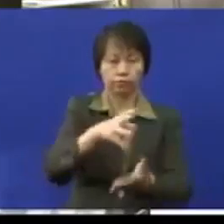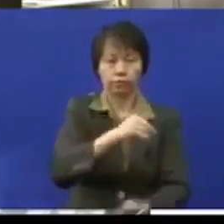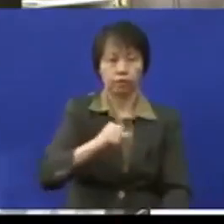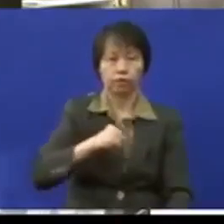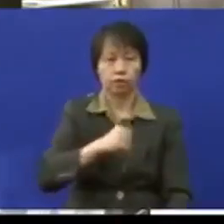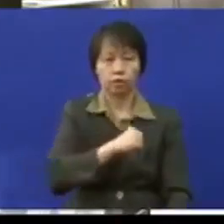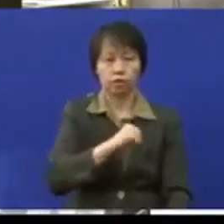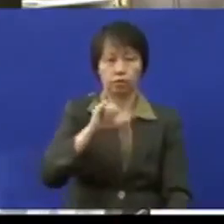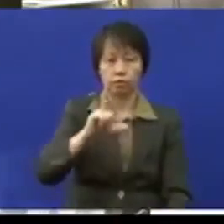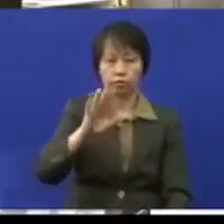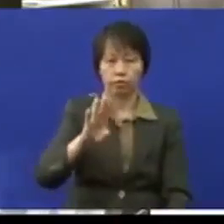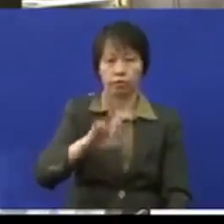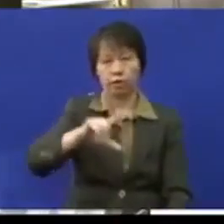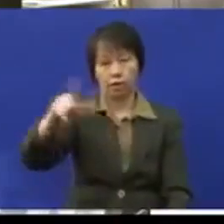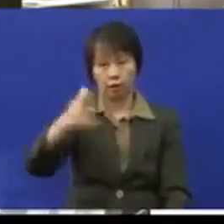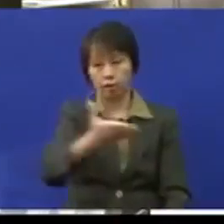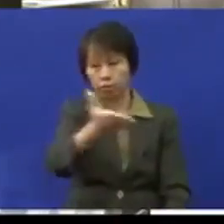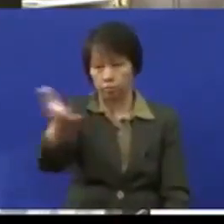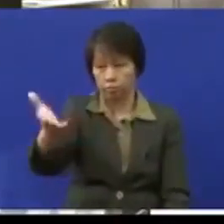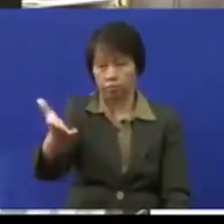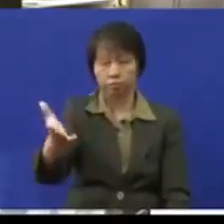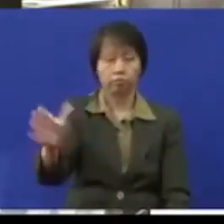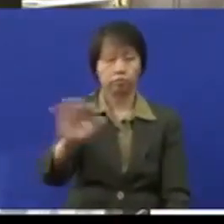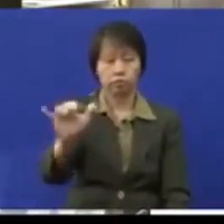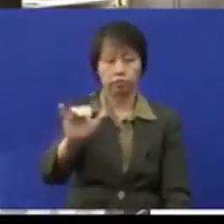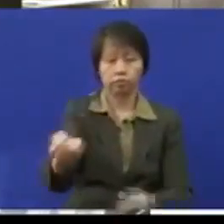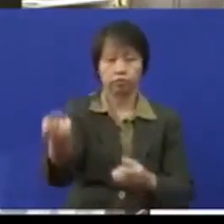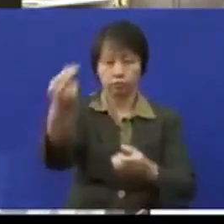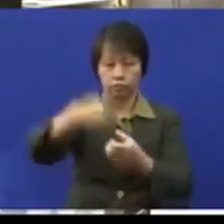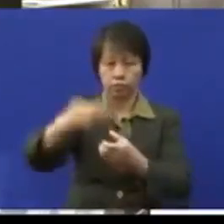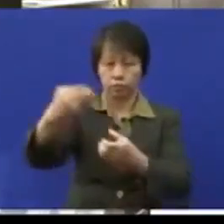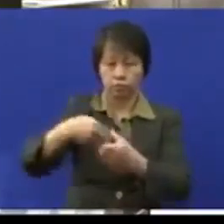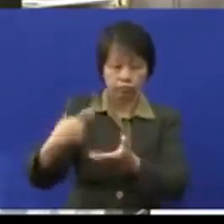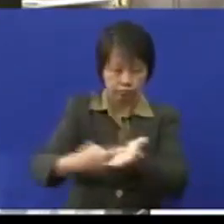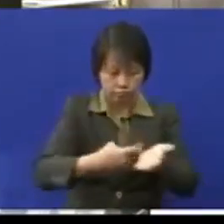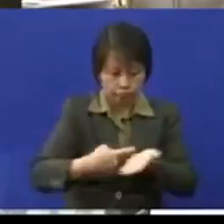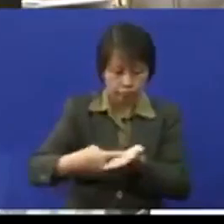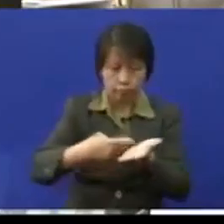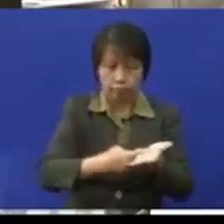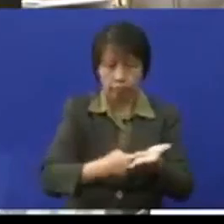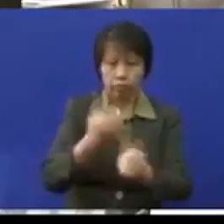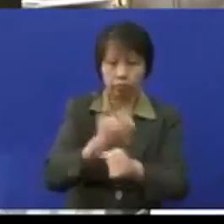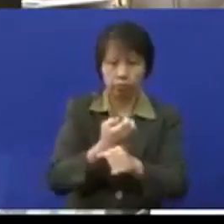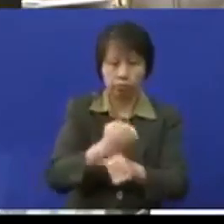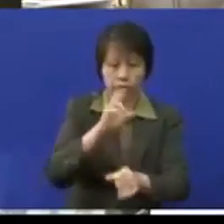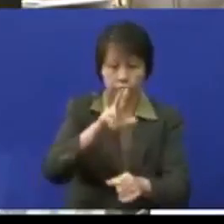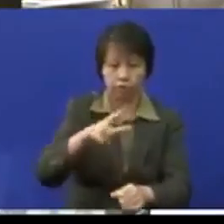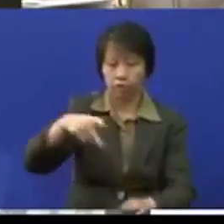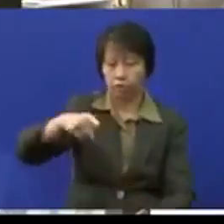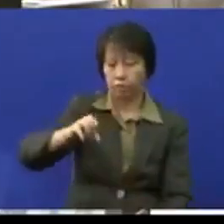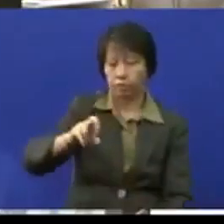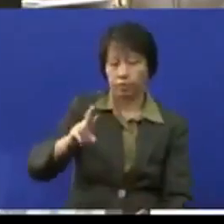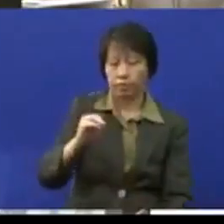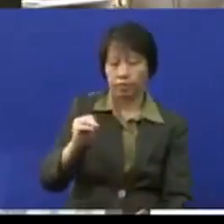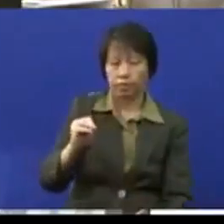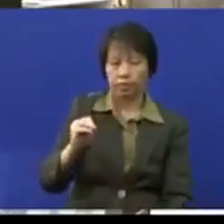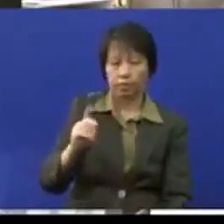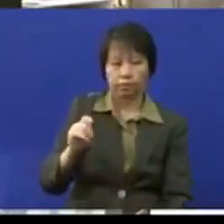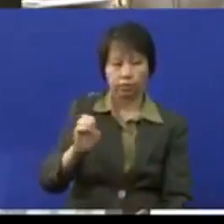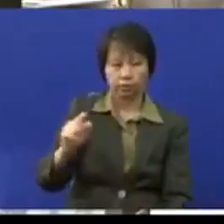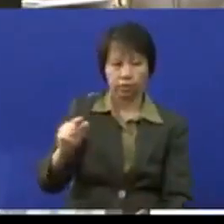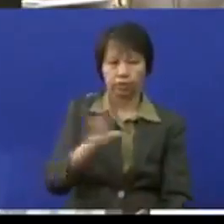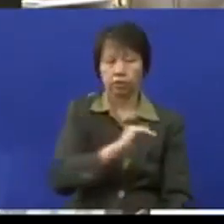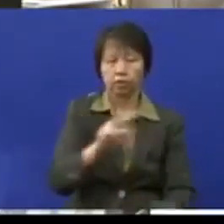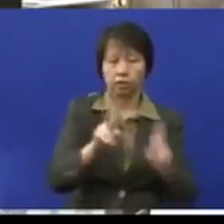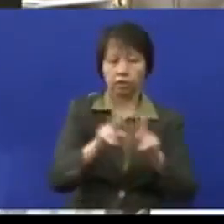-ahli yang berhormat yang lain yang telahpun turut serta berbincang yaitu Batu Tiga, Permatang dan Kampung Tunku sekian terima kasih ahli